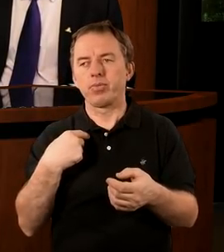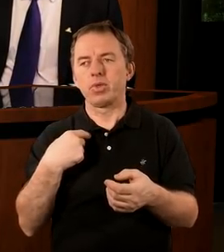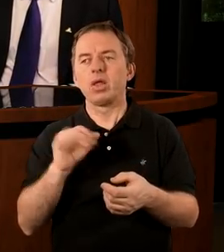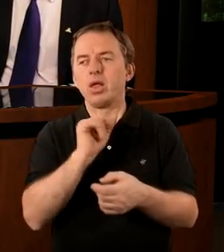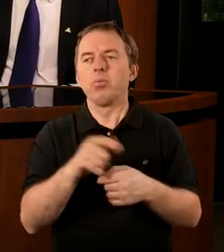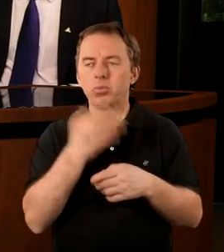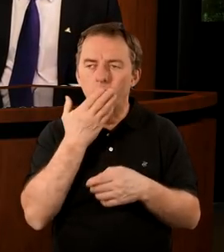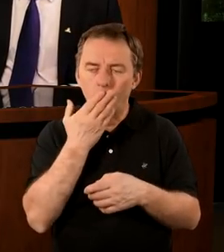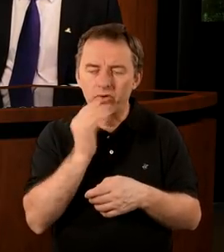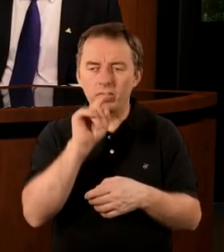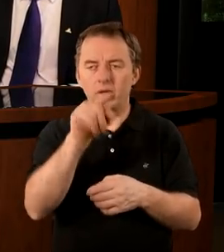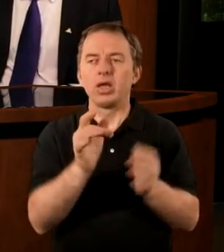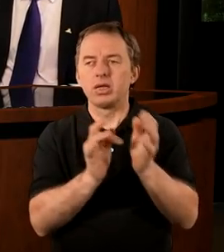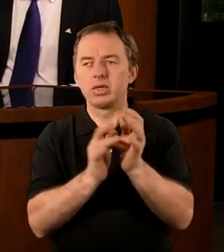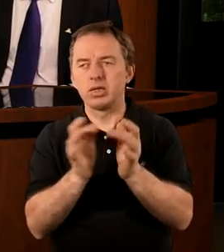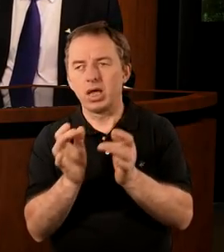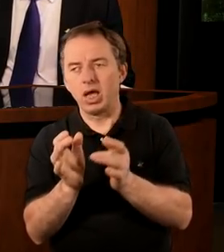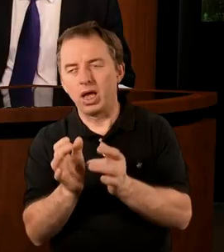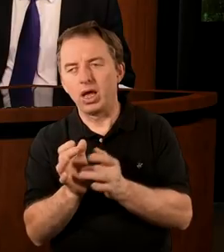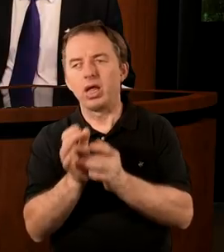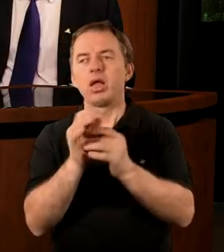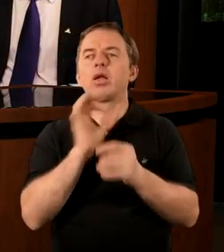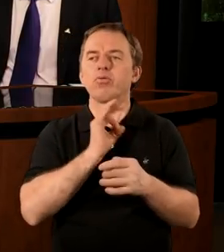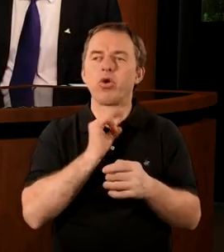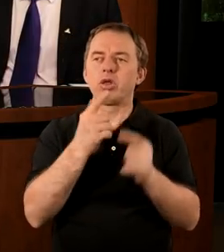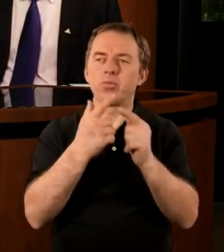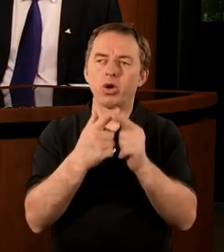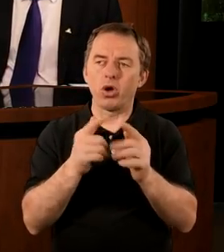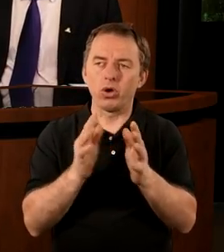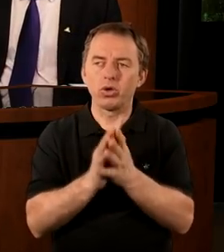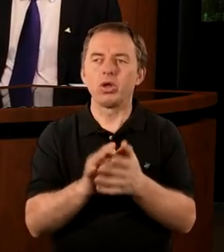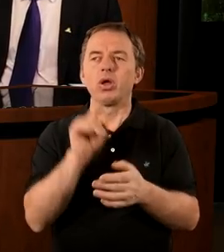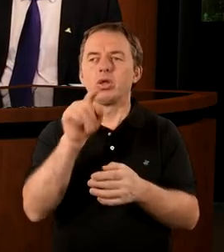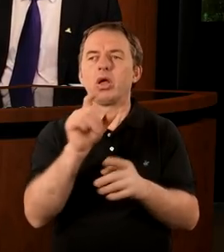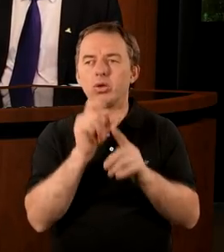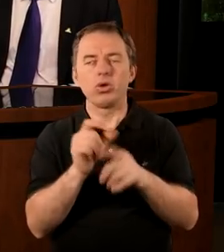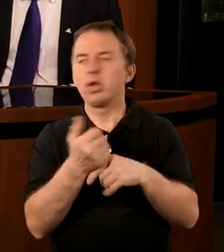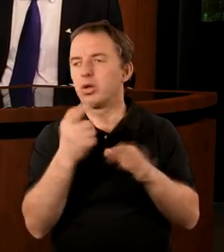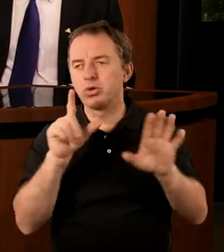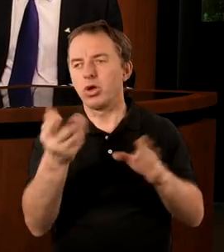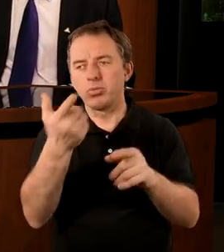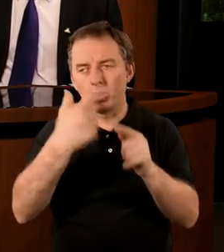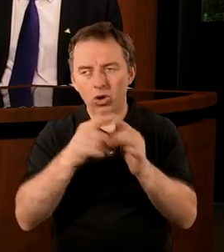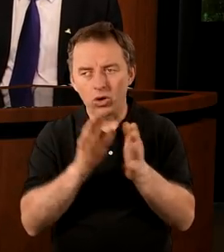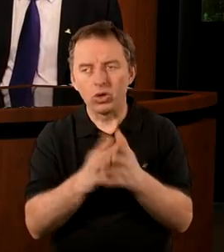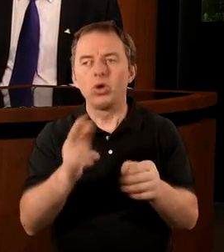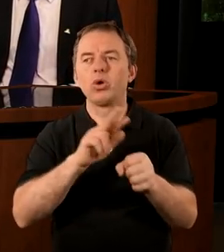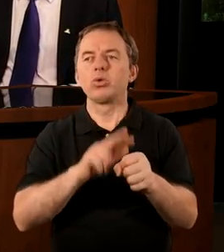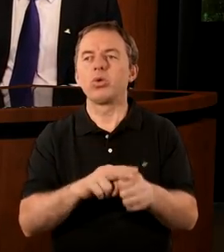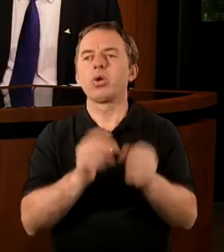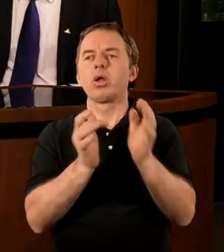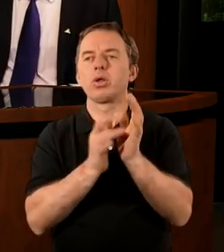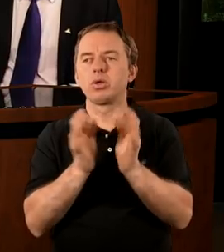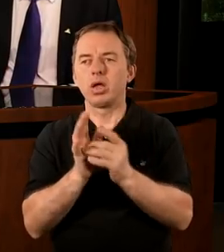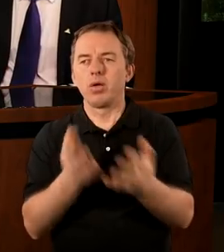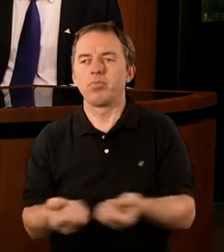Ja tak może zapytam przekornie. Mówimy o tym, że Jezus jest ze swoim Kościołem, ale tutaj jest mowa tylko o siedmiu Kościołach, które